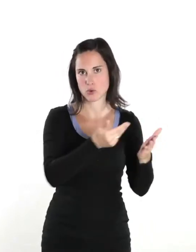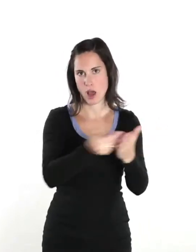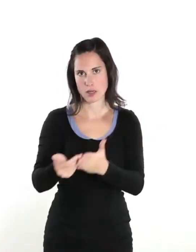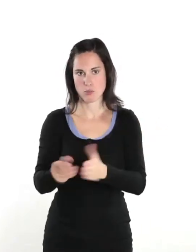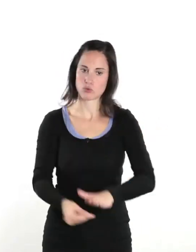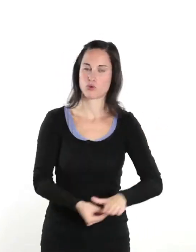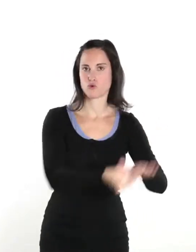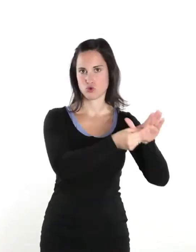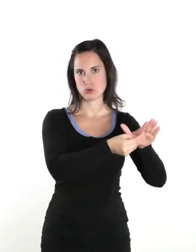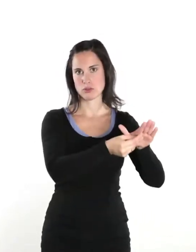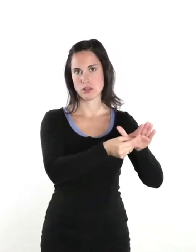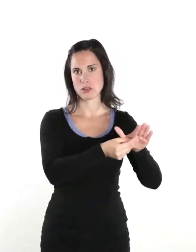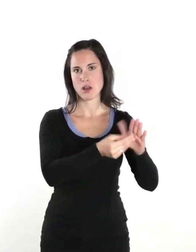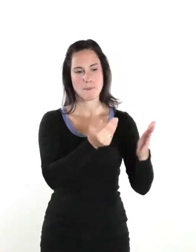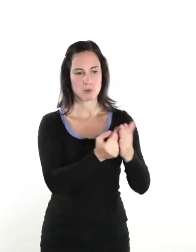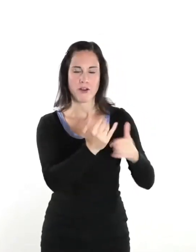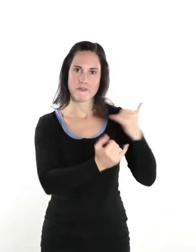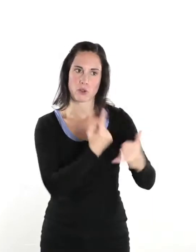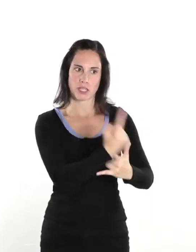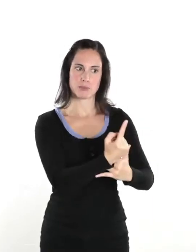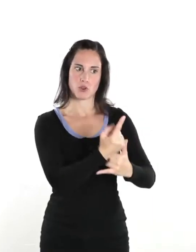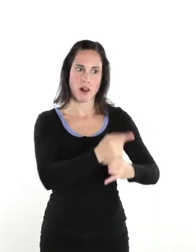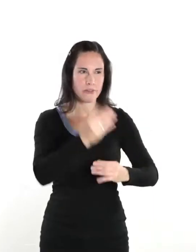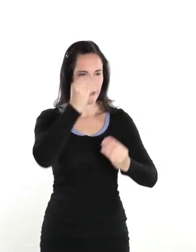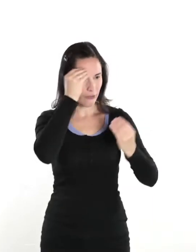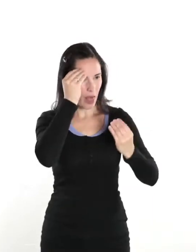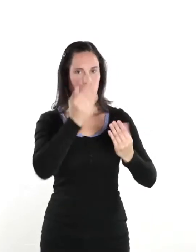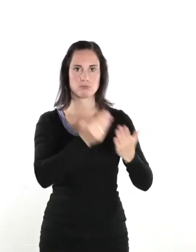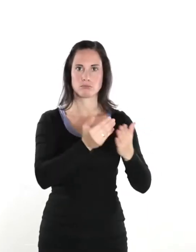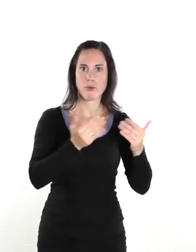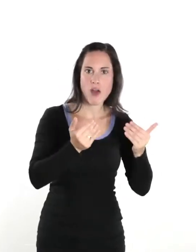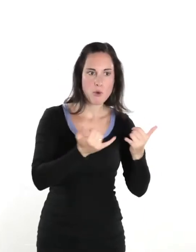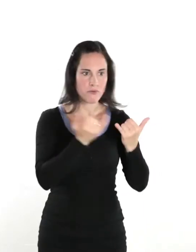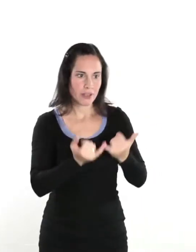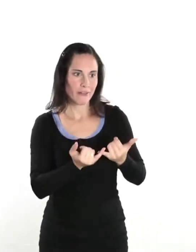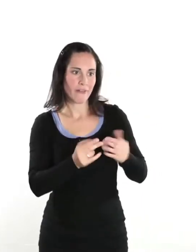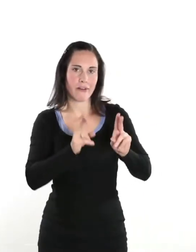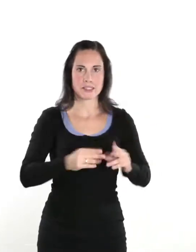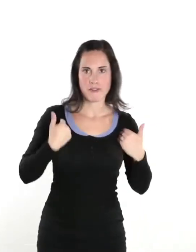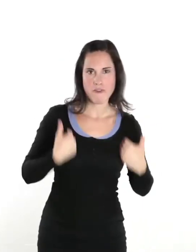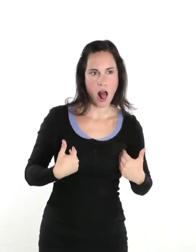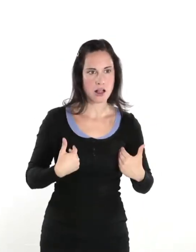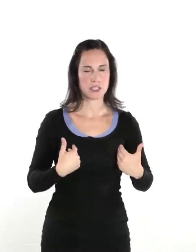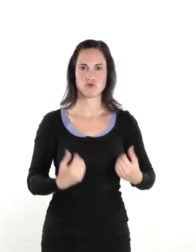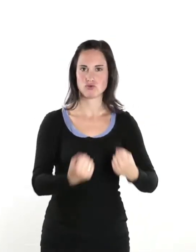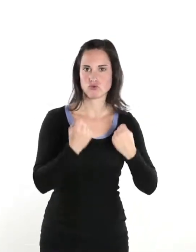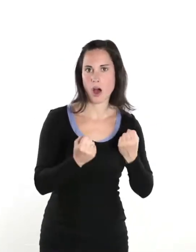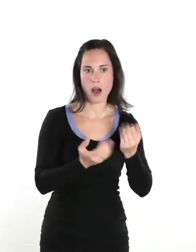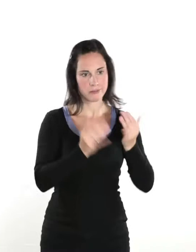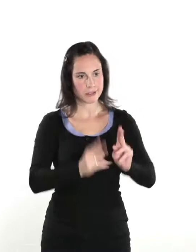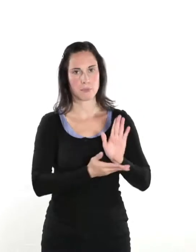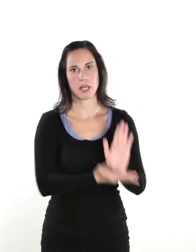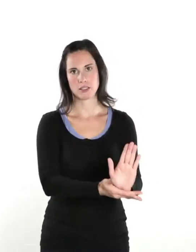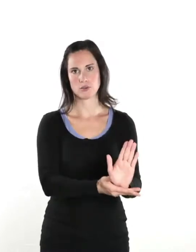zu versehen. Es geht darum, dass wir auch Techniken erlernen, wenn es darum geht, sich in Bewerbungsaktivitäten einzubringen